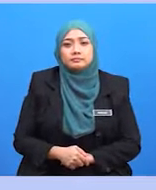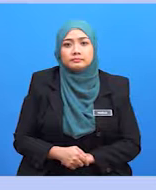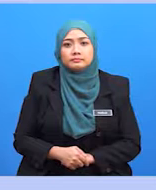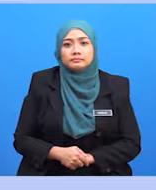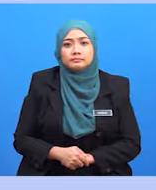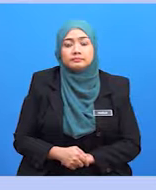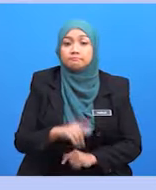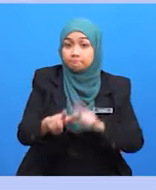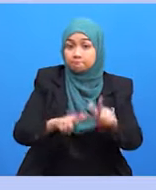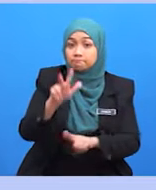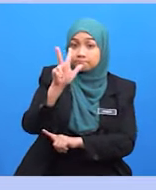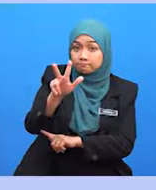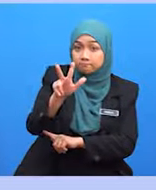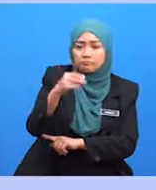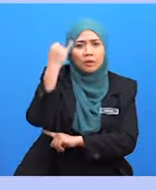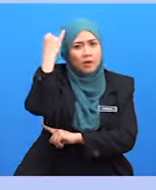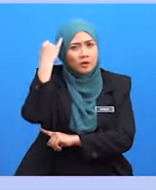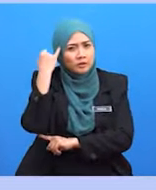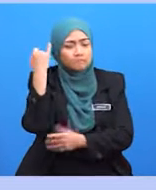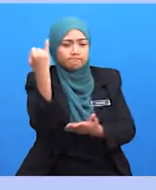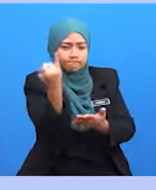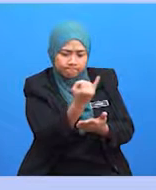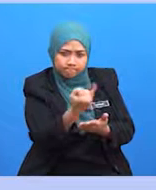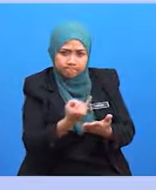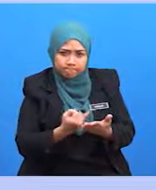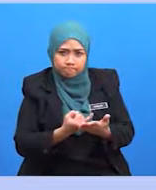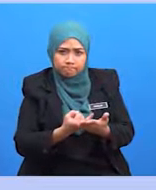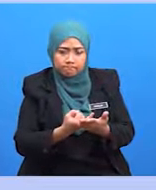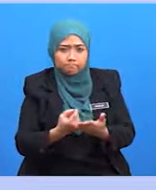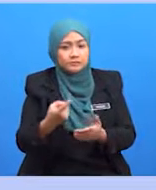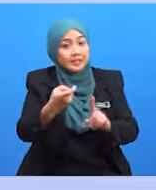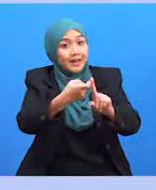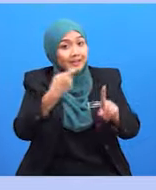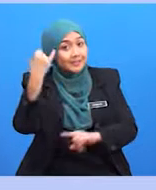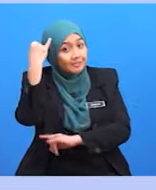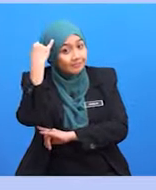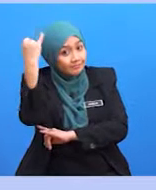Langkah ketiga, idea lakaran berdasarkan brainstorming.